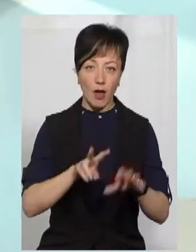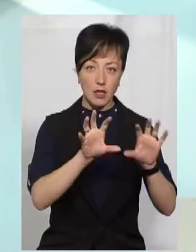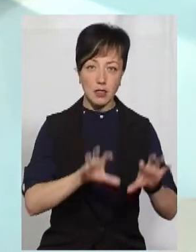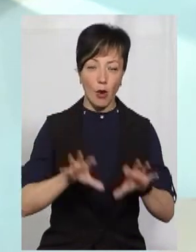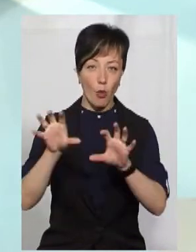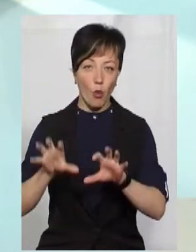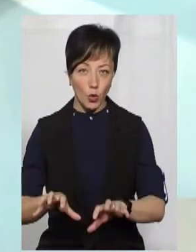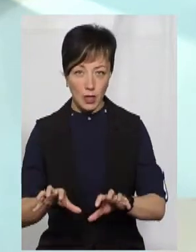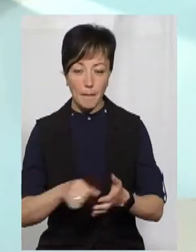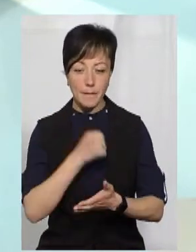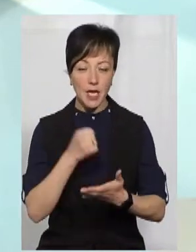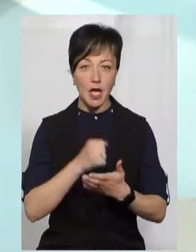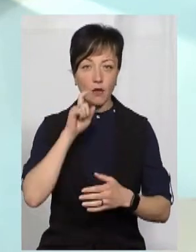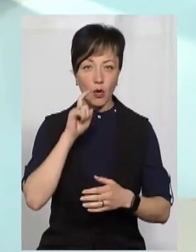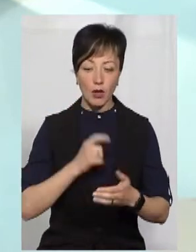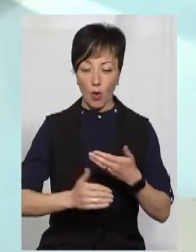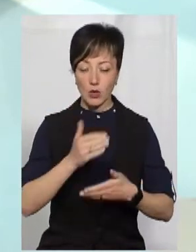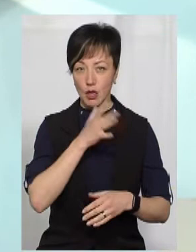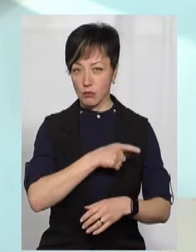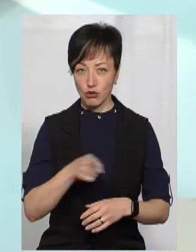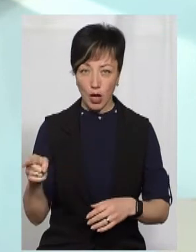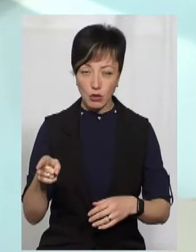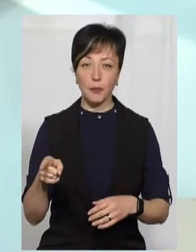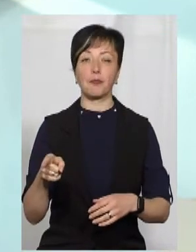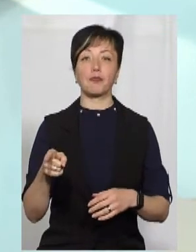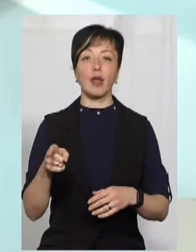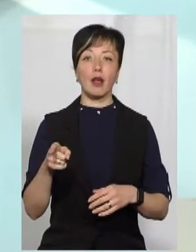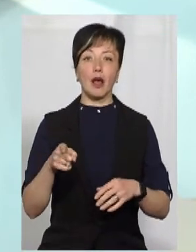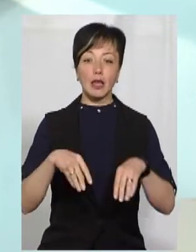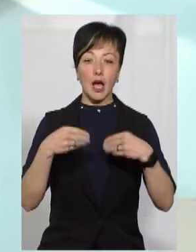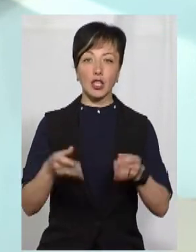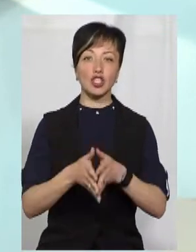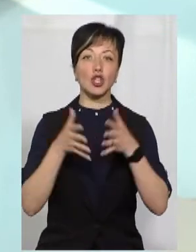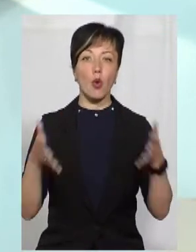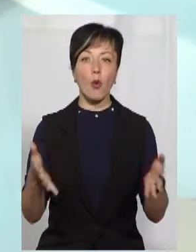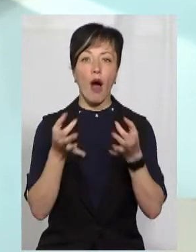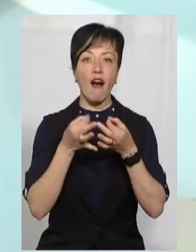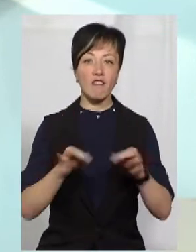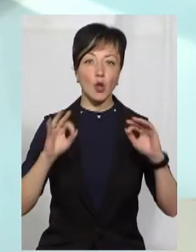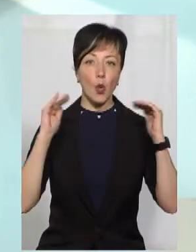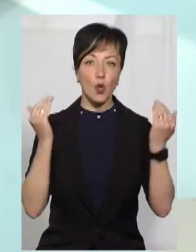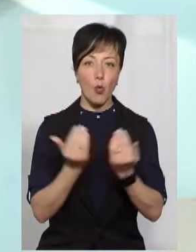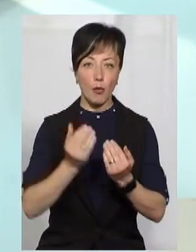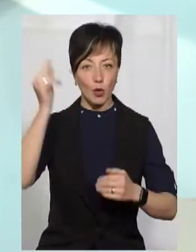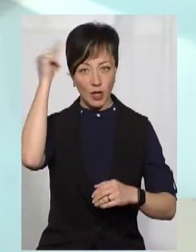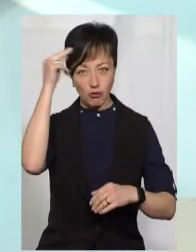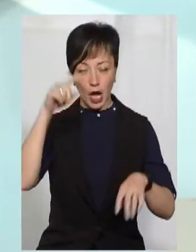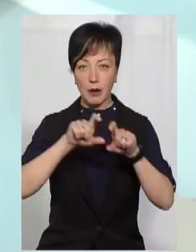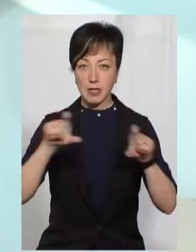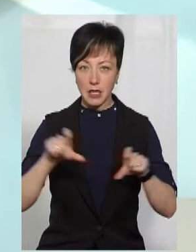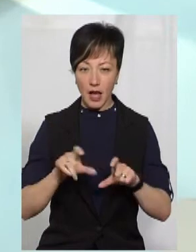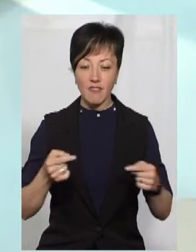прийняті в Україні в останній час, власне, дали широку автономію навчальним закладам. І, власне,